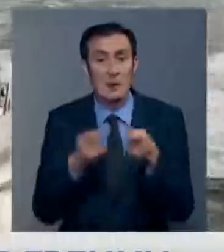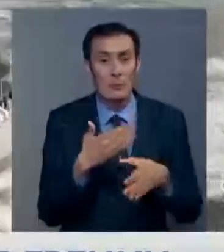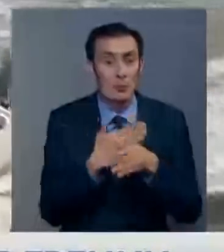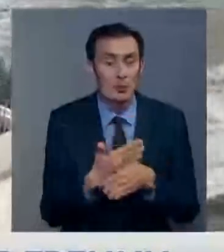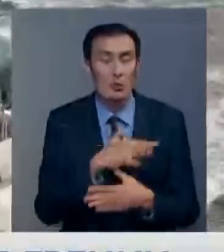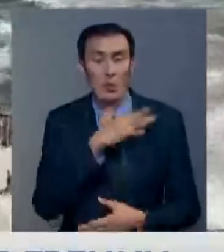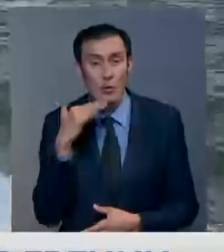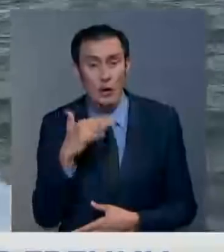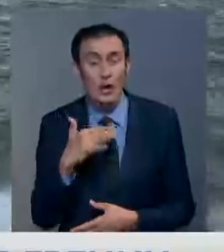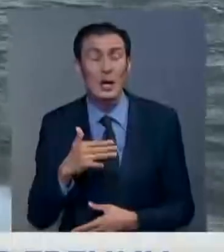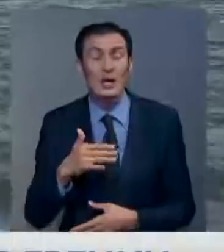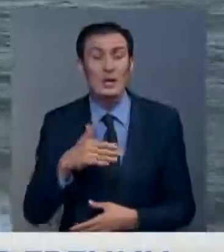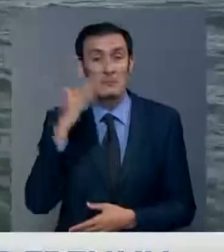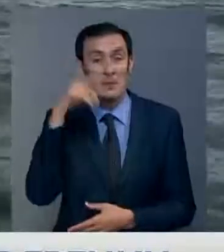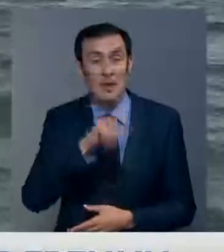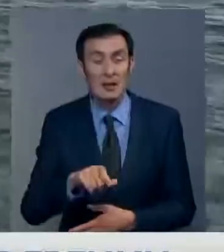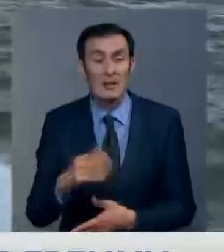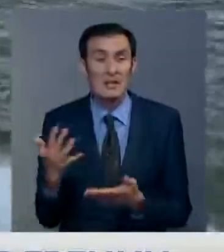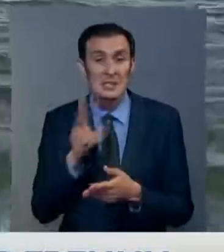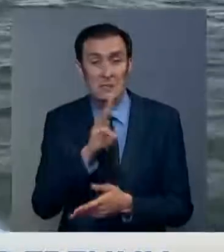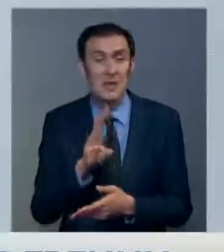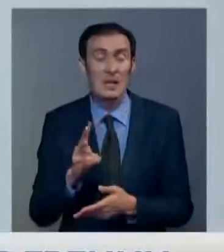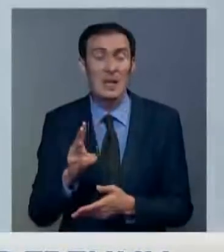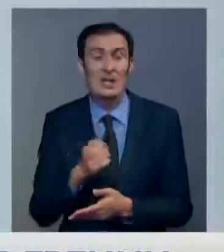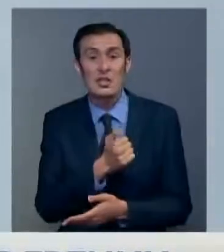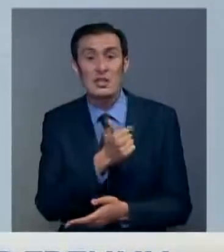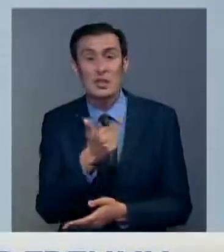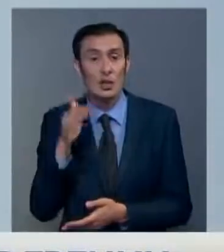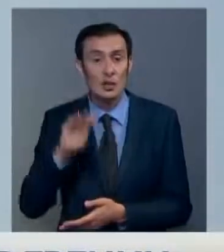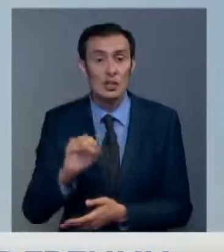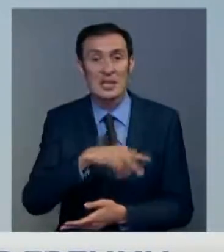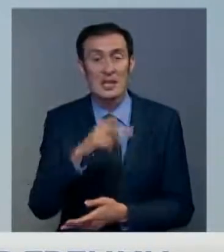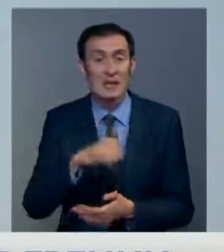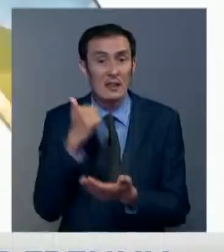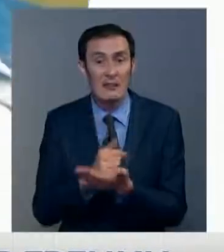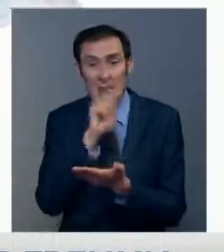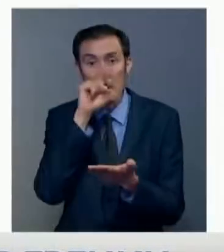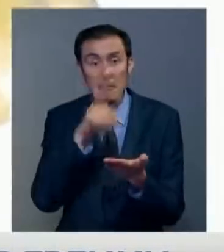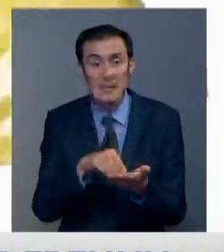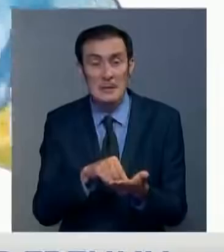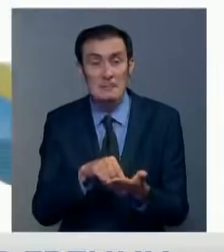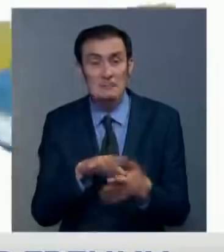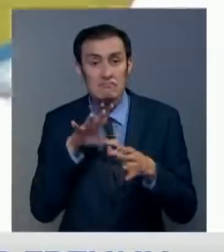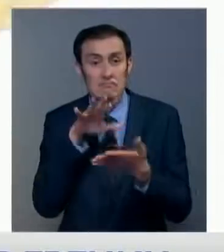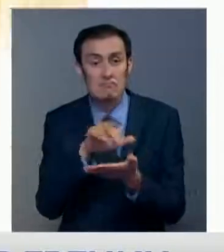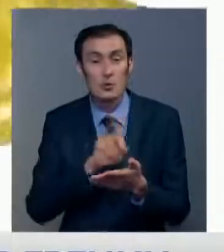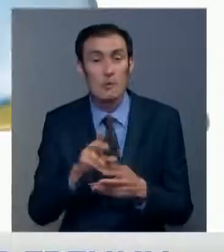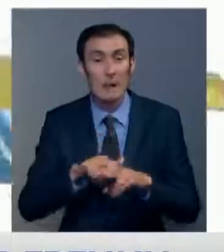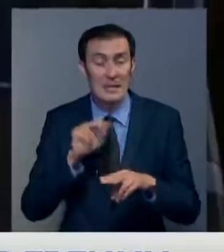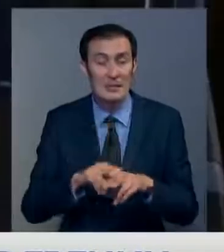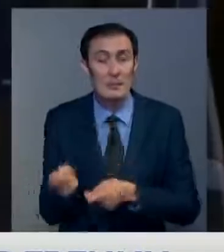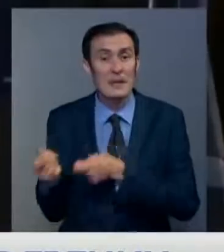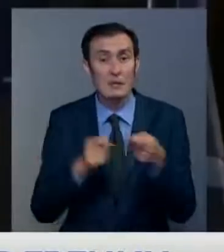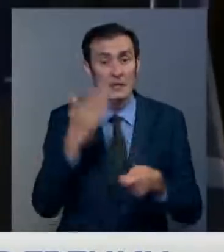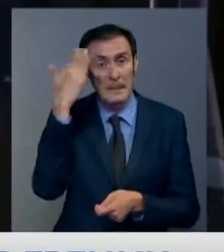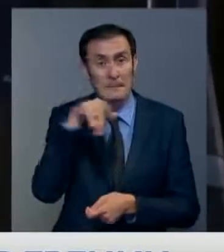зачастую тоже мигрантов. Работа не пыльная, а зарплата – несколько тысяч евро. Главное – не попадаться в руки полиции. Дело в том, что перевозка